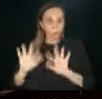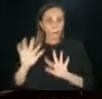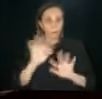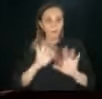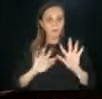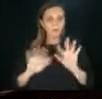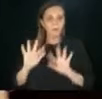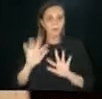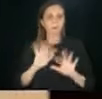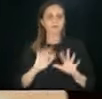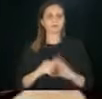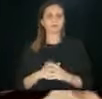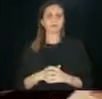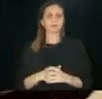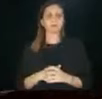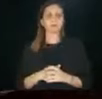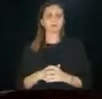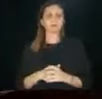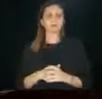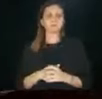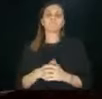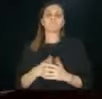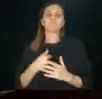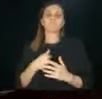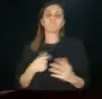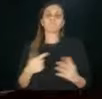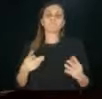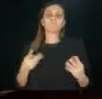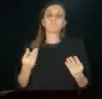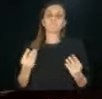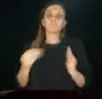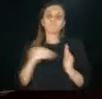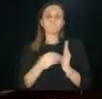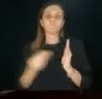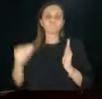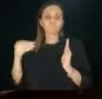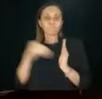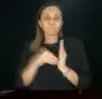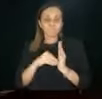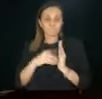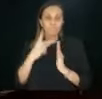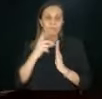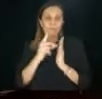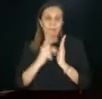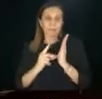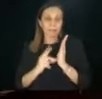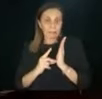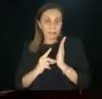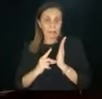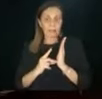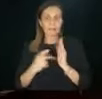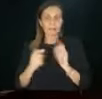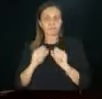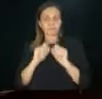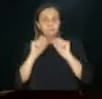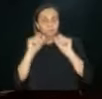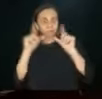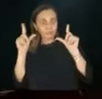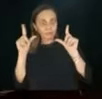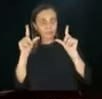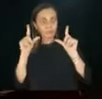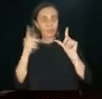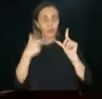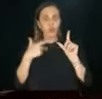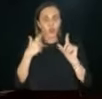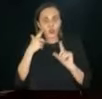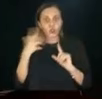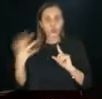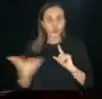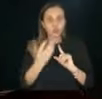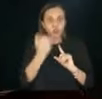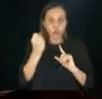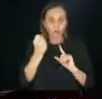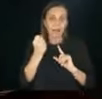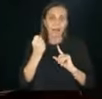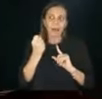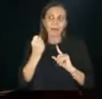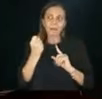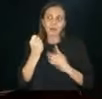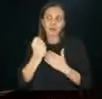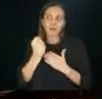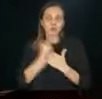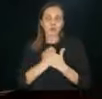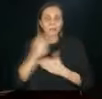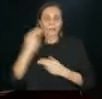la correderò con alcuni dati sorprendenti che ho trovato in alcuni documenti di